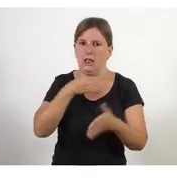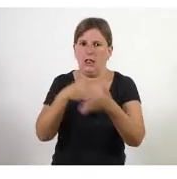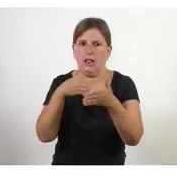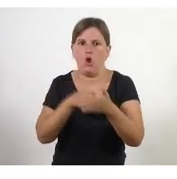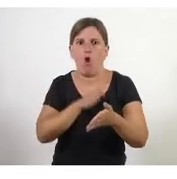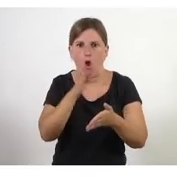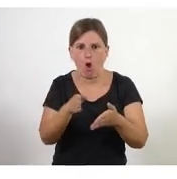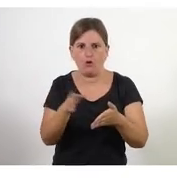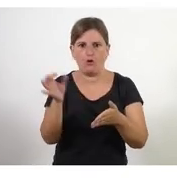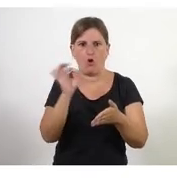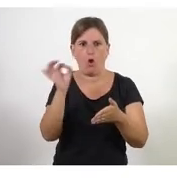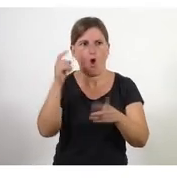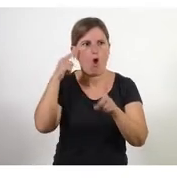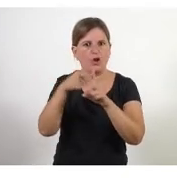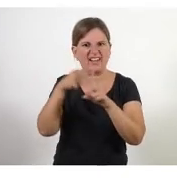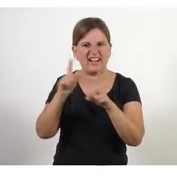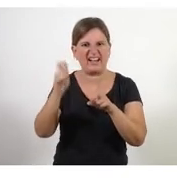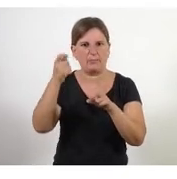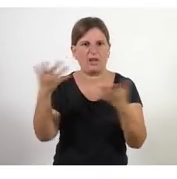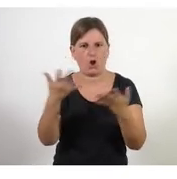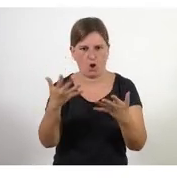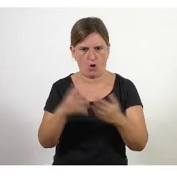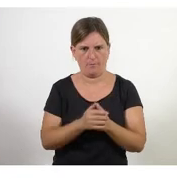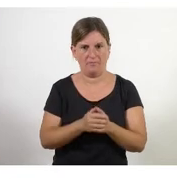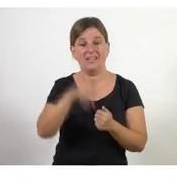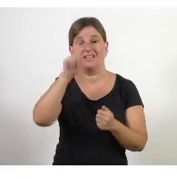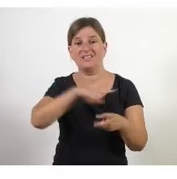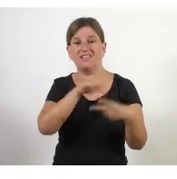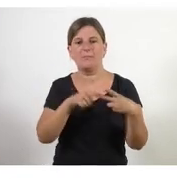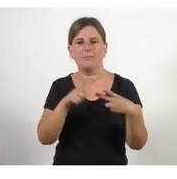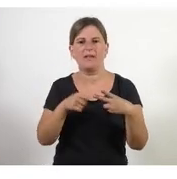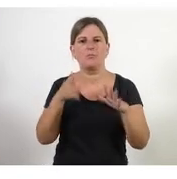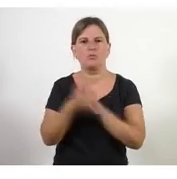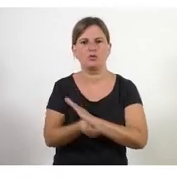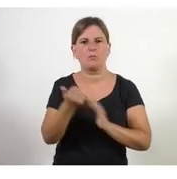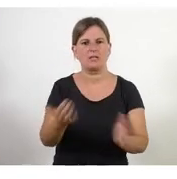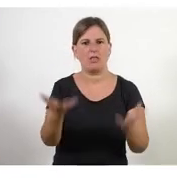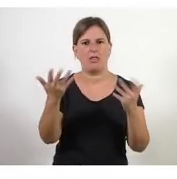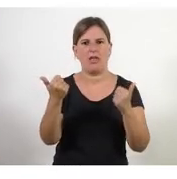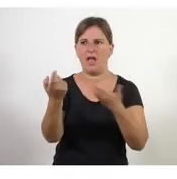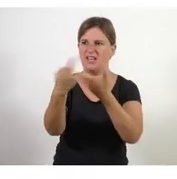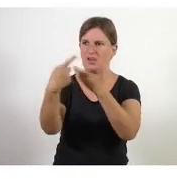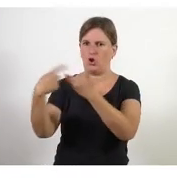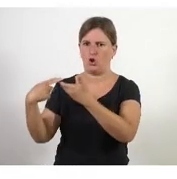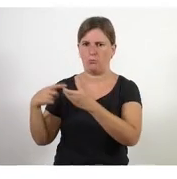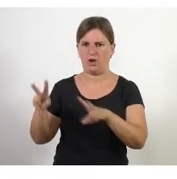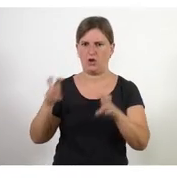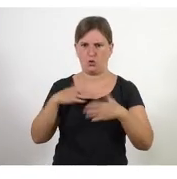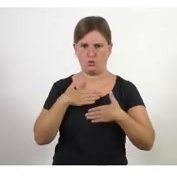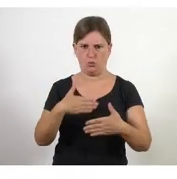on tens reptes i segon perquè et permetrà molt agilitzar la incorporació d'aquestes persones